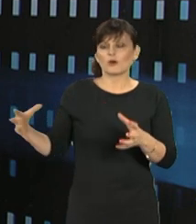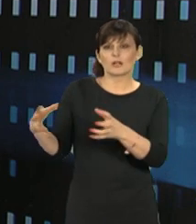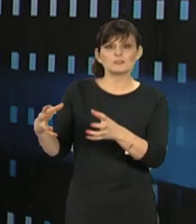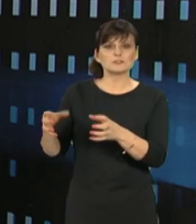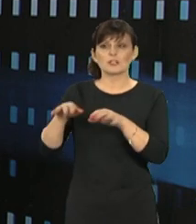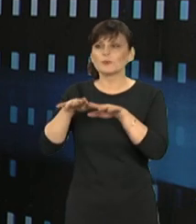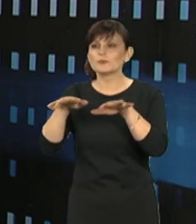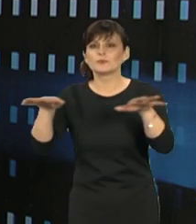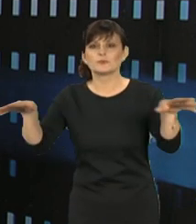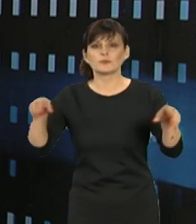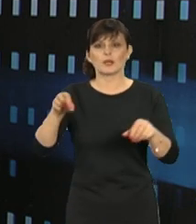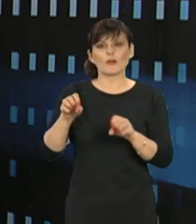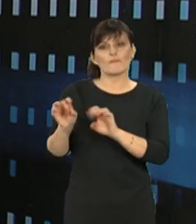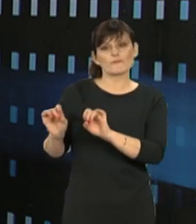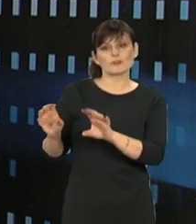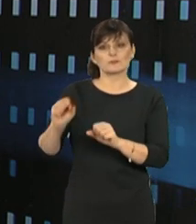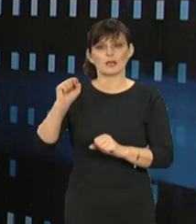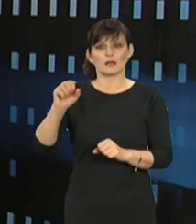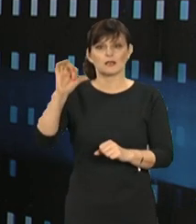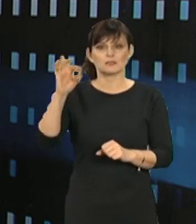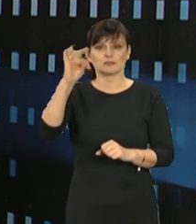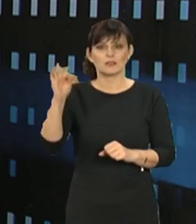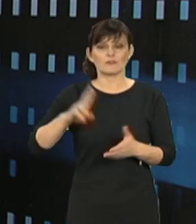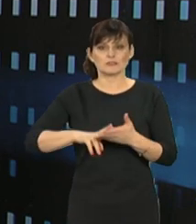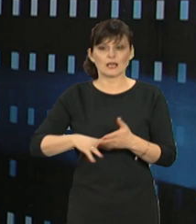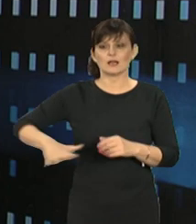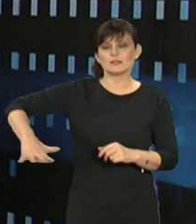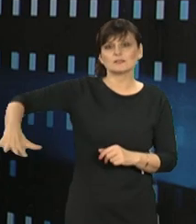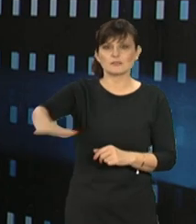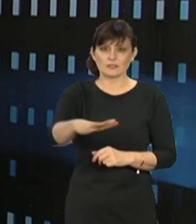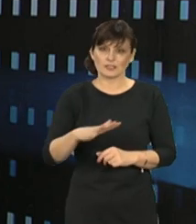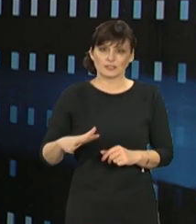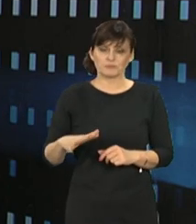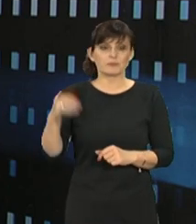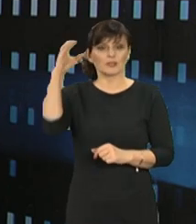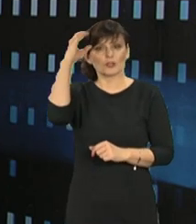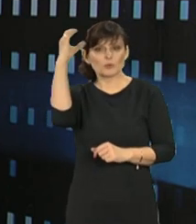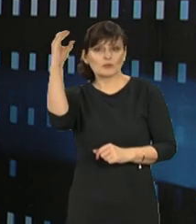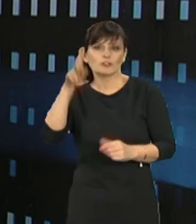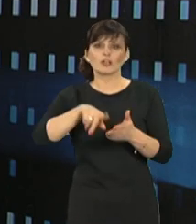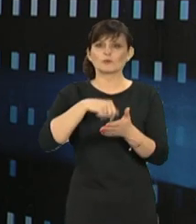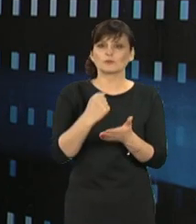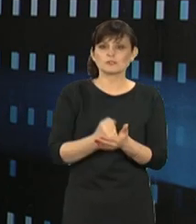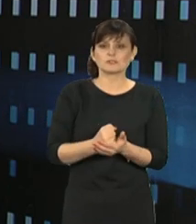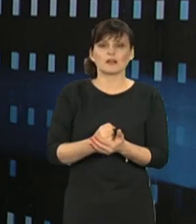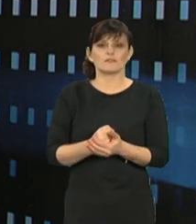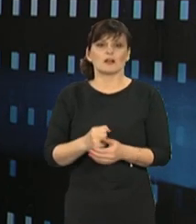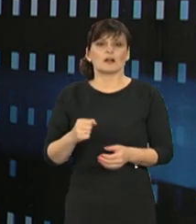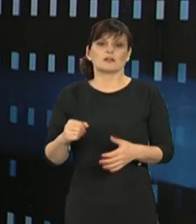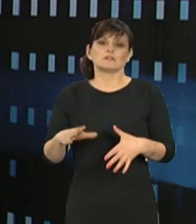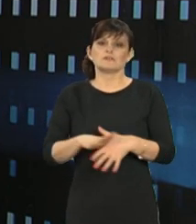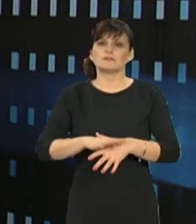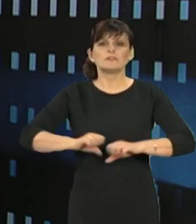wirusa ASF na danym terenie. Głównie tutaj ta ustawa uderzy w